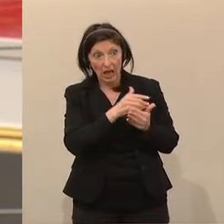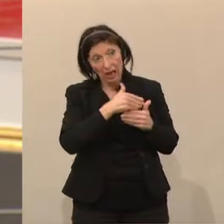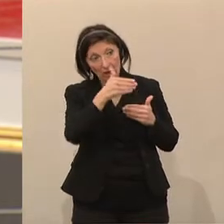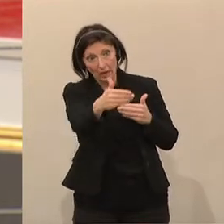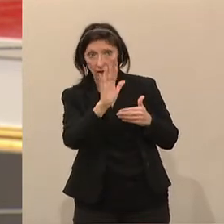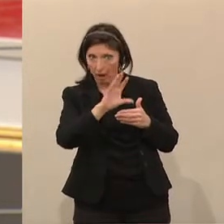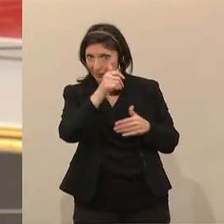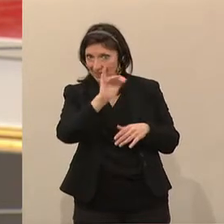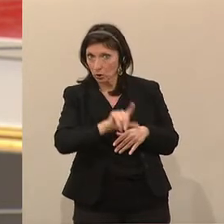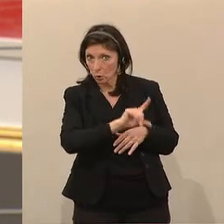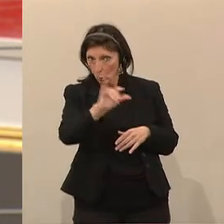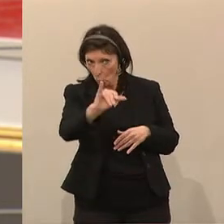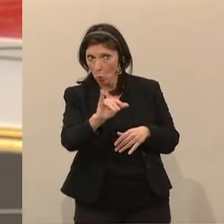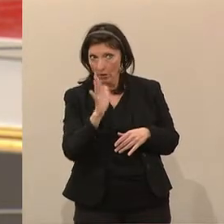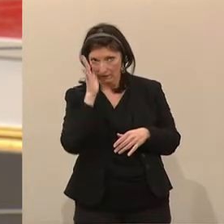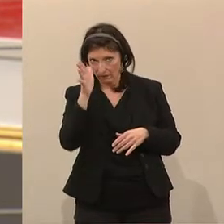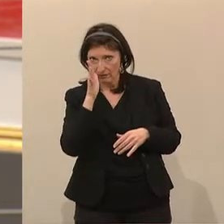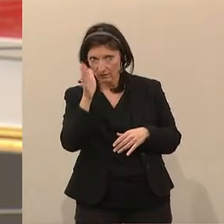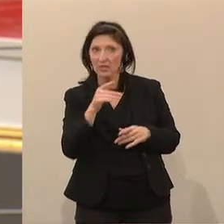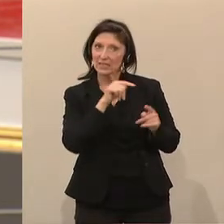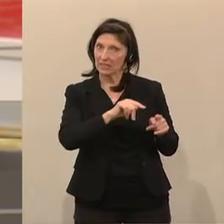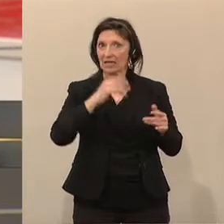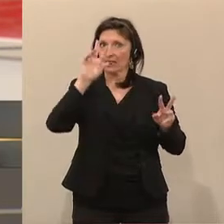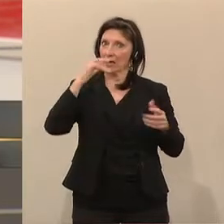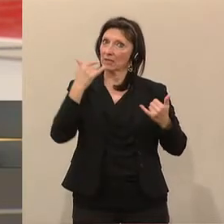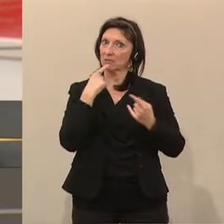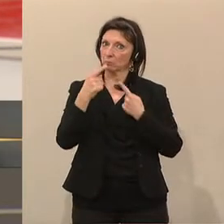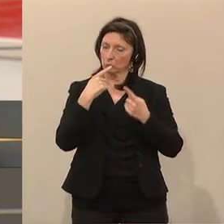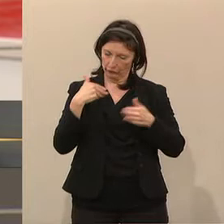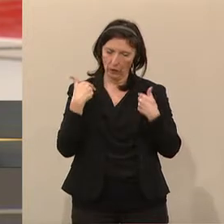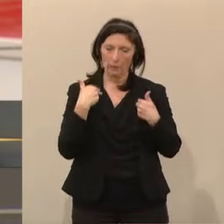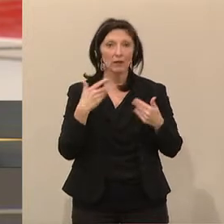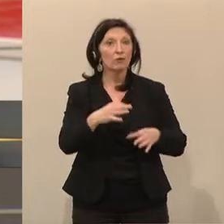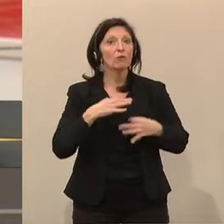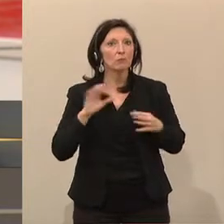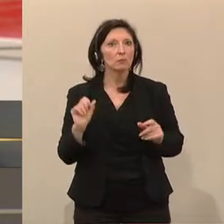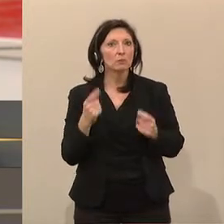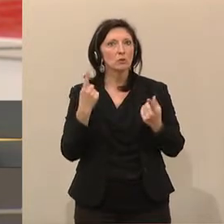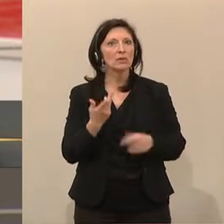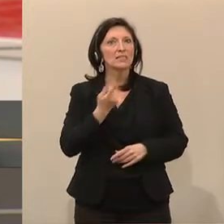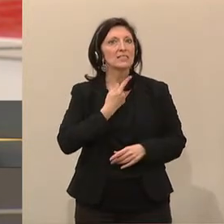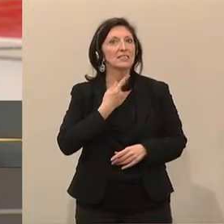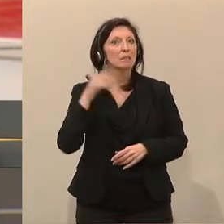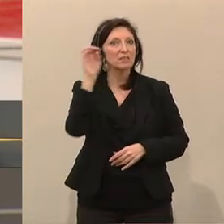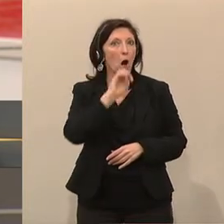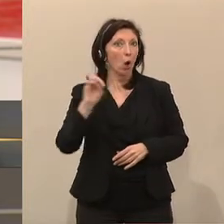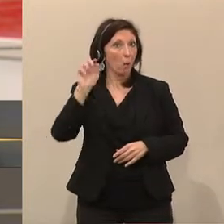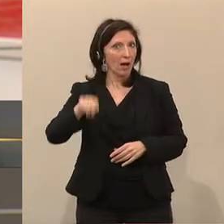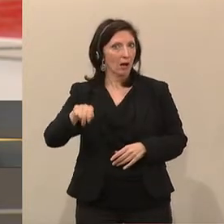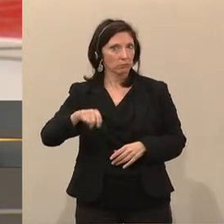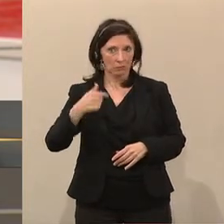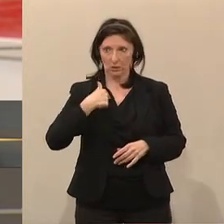diese übernehmen und es ist insofern für mich natürlich auch ganz besonders, weil ich als Europaabgeordnete insgesamt rund 17